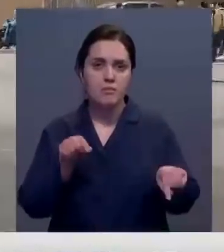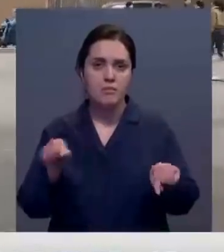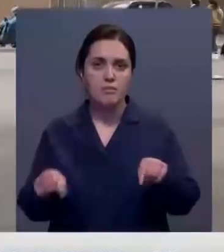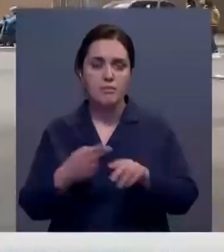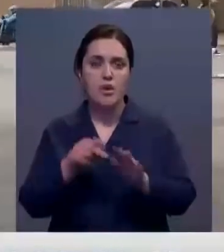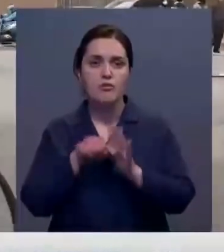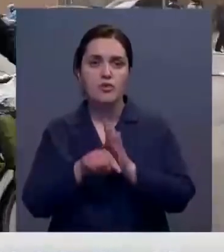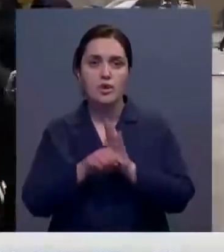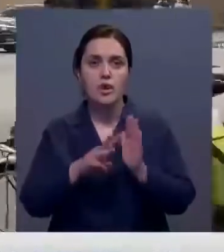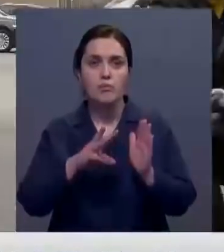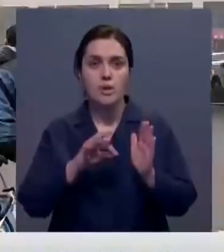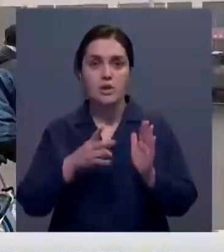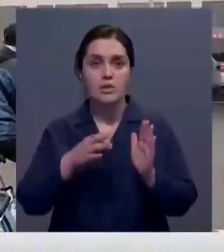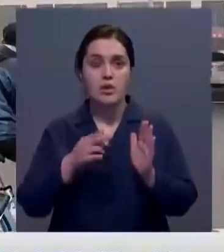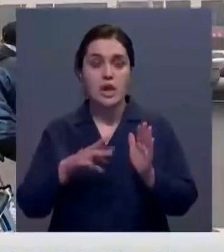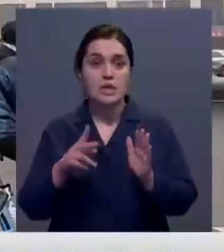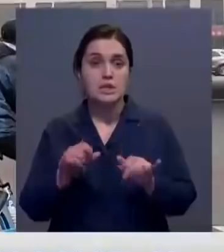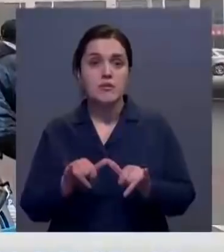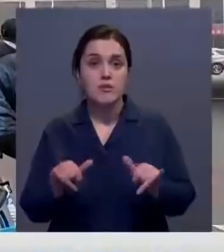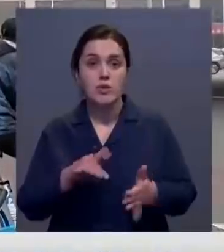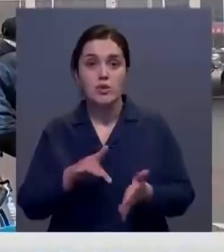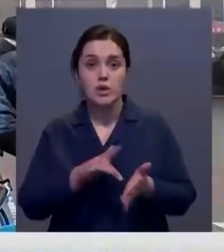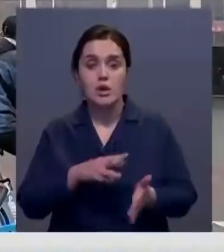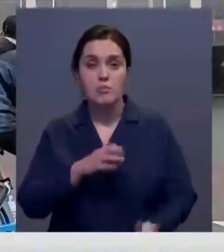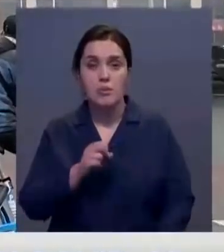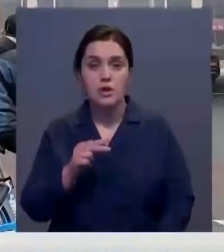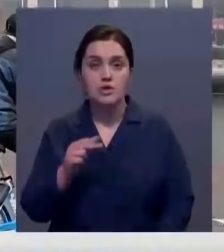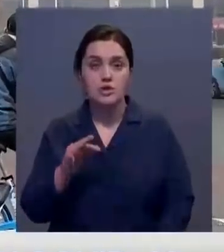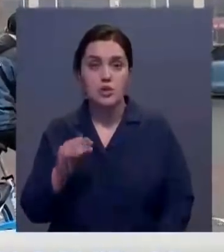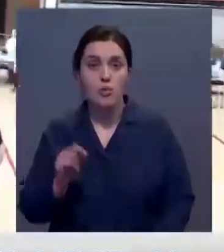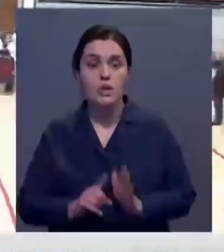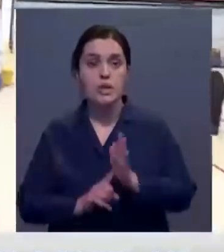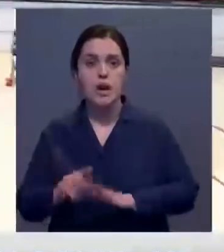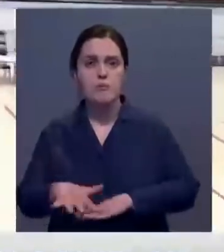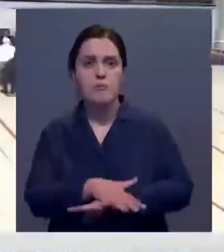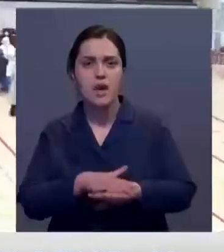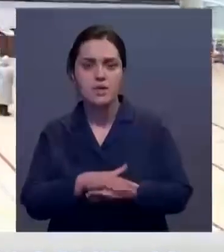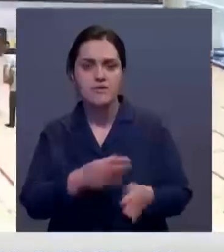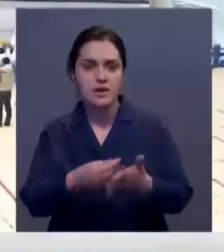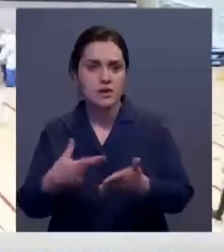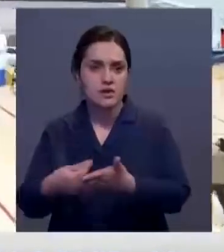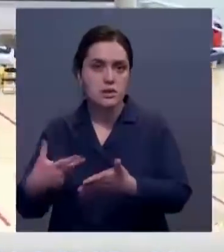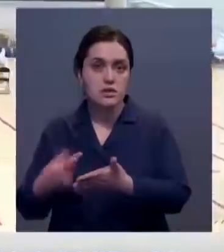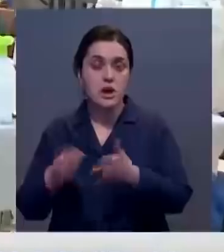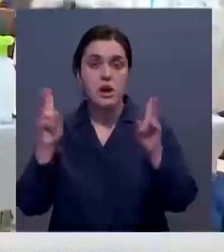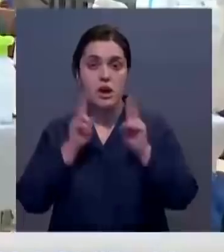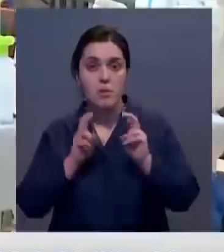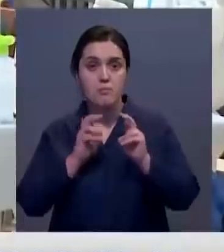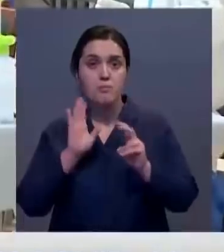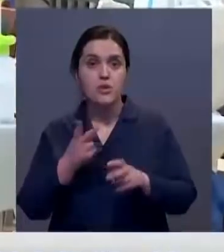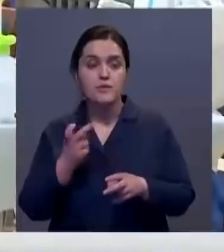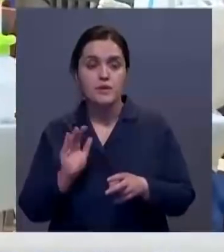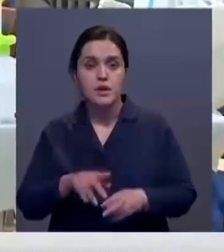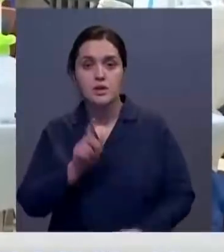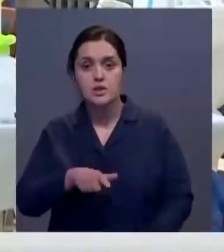внутренняя Монголия. Из-за вспышки в городе Маньчжул начали массово тестировать население. Обследования пройдут более 200 тысяч